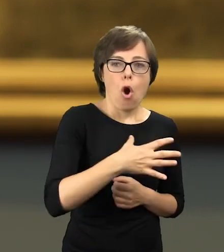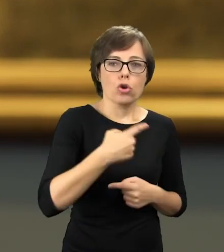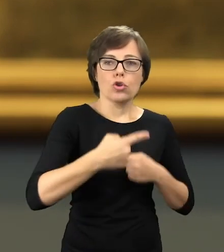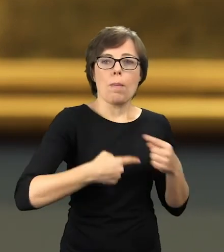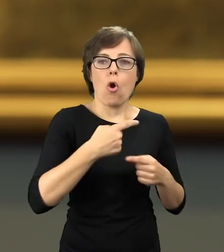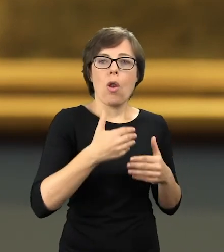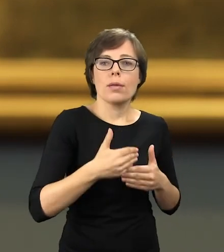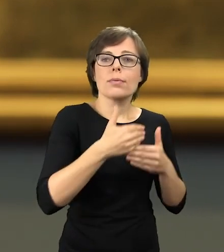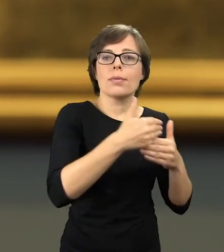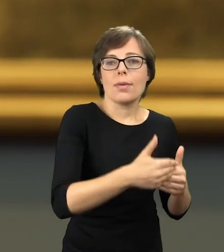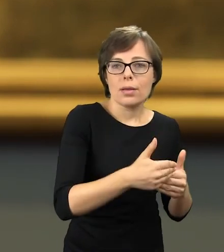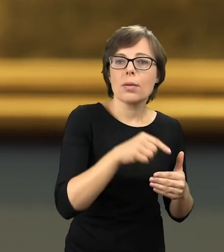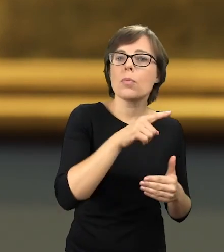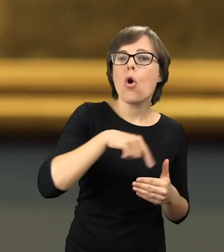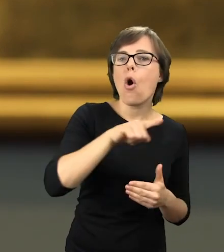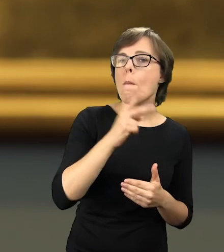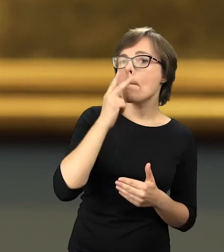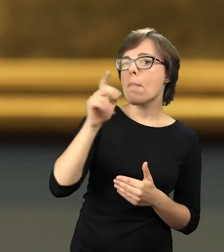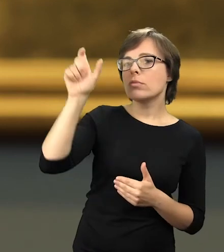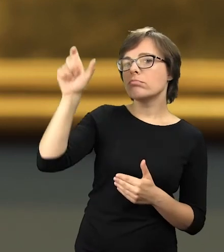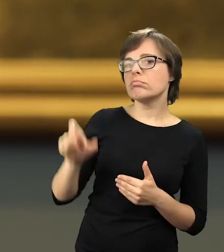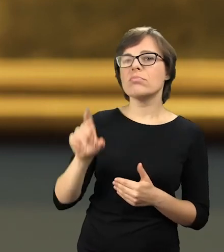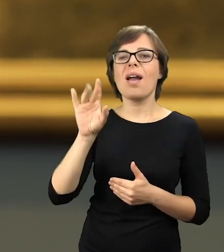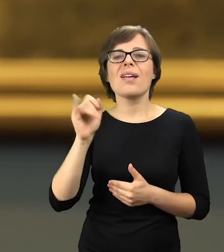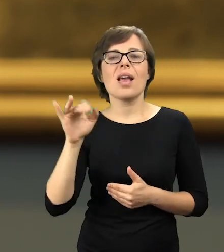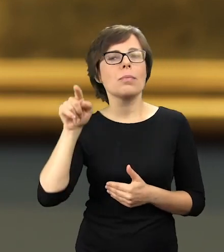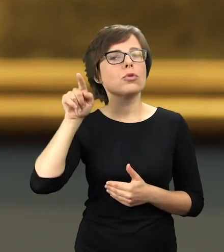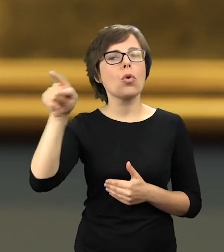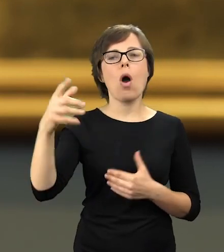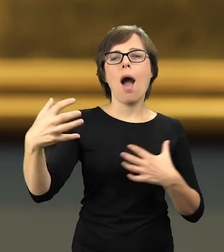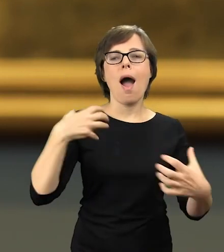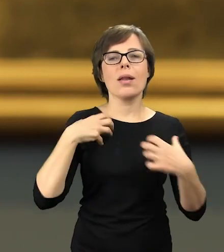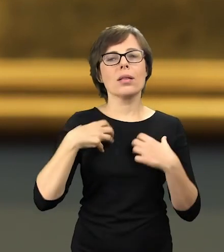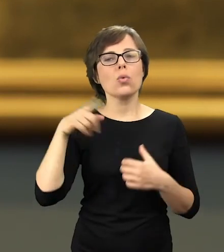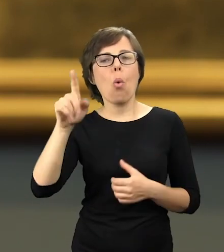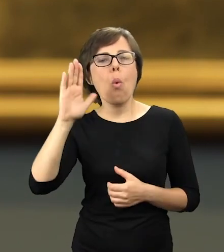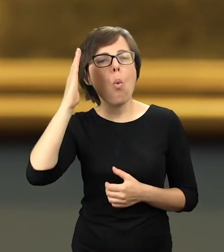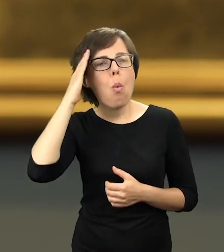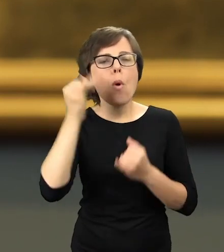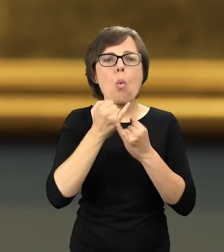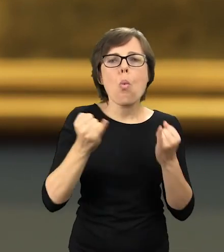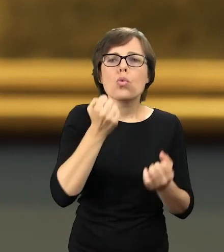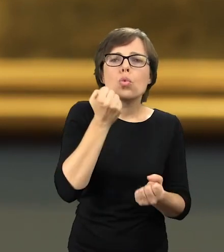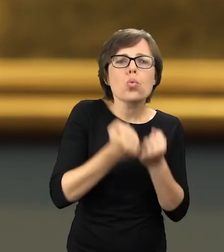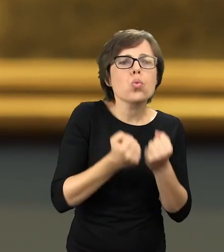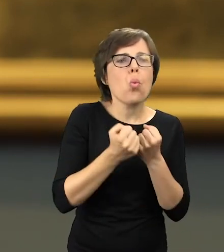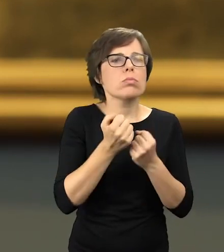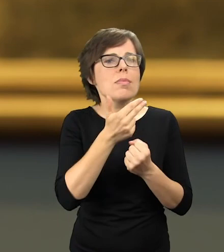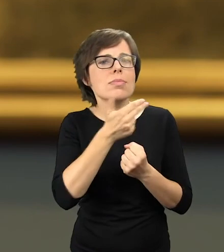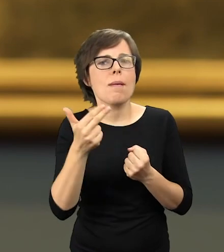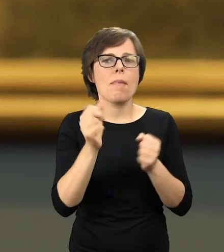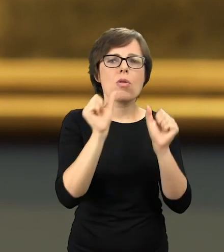artystów Maksymilian Gierymski był artystą, który rozwiązywał